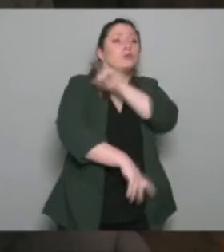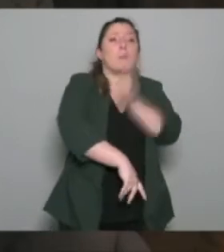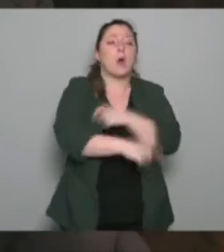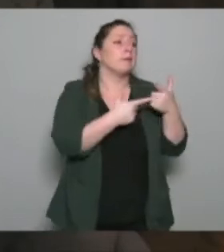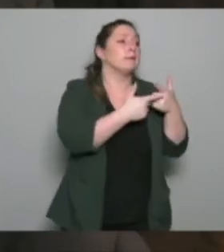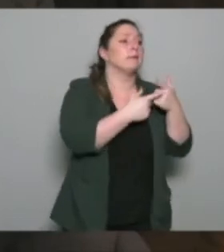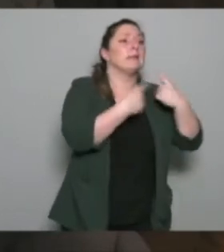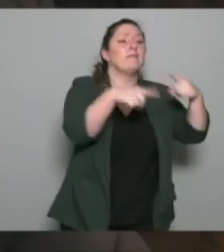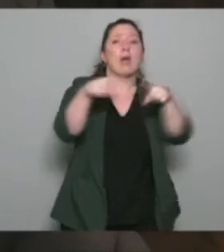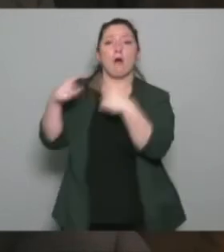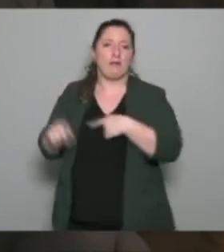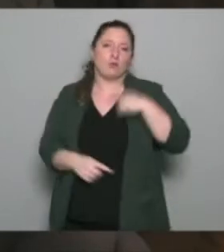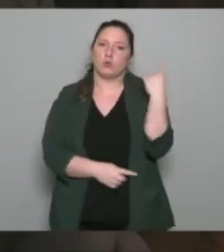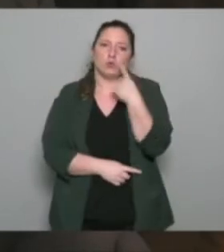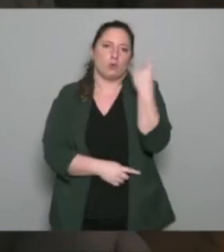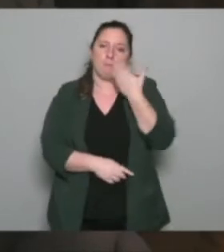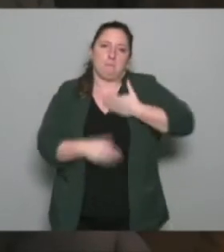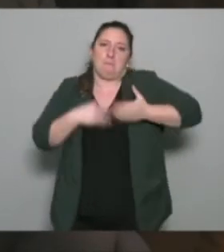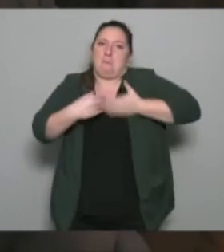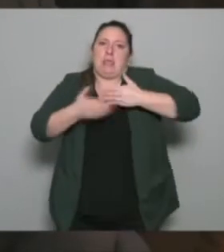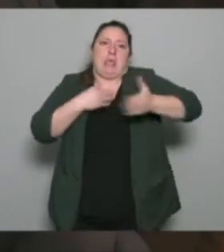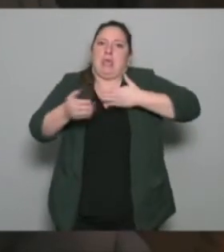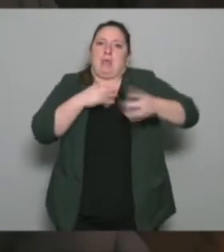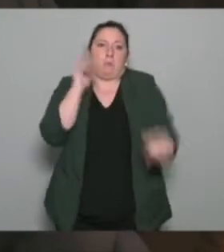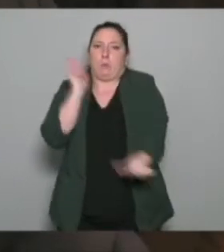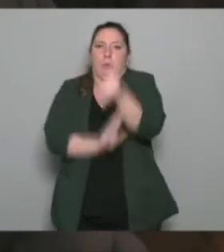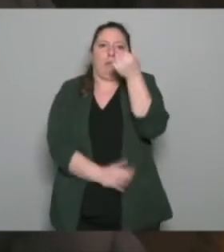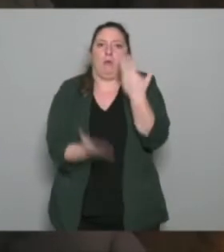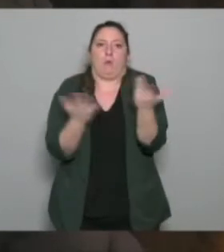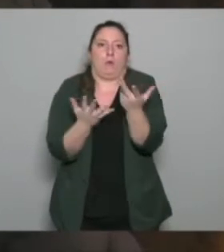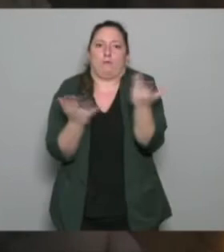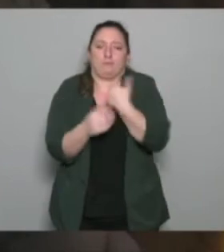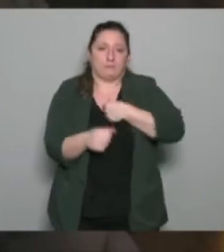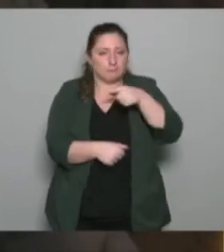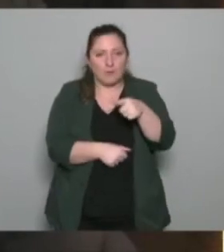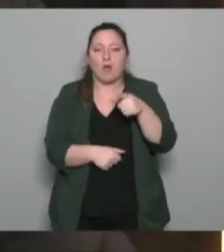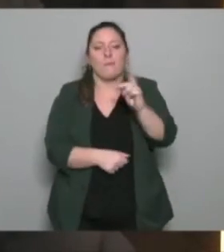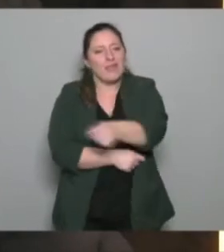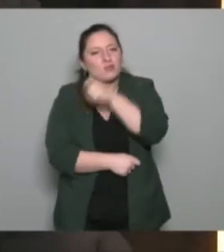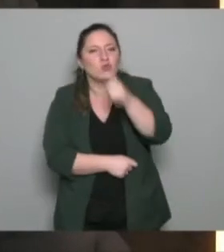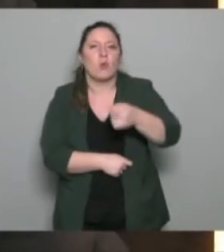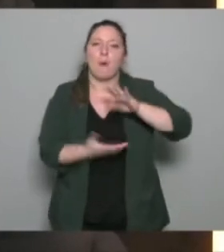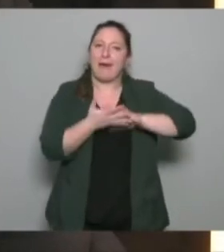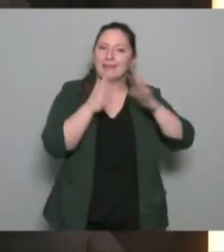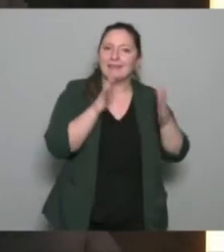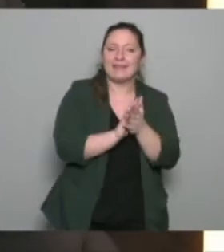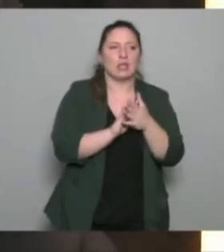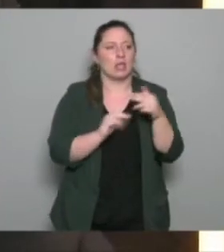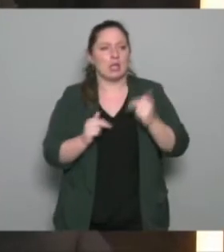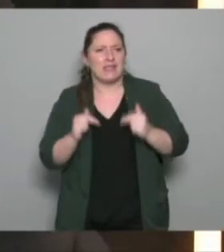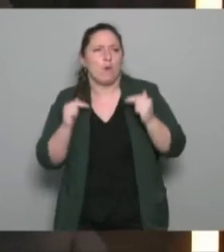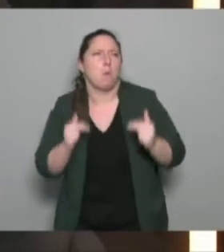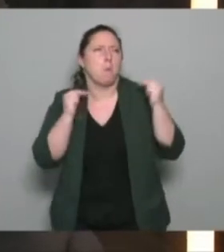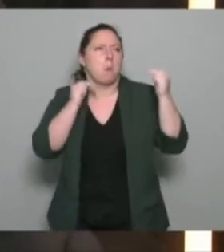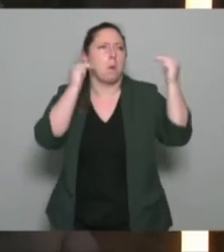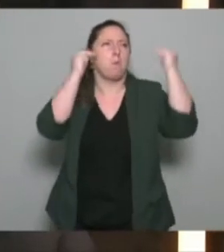de métier je parle au niveau du sport c'est effectivement à la fois tout ce qui est développement de la pratique le haut niveau les